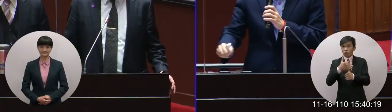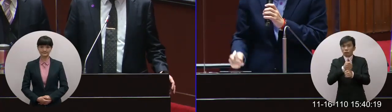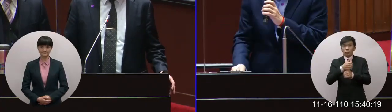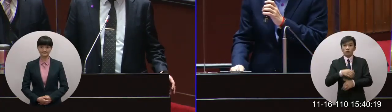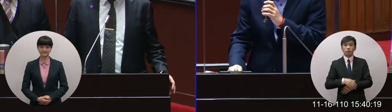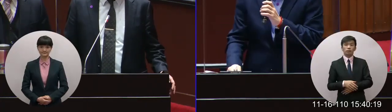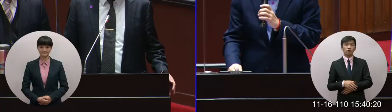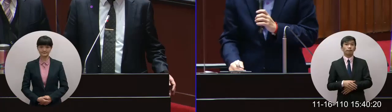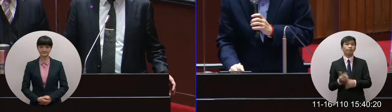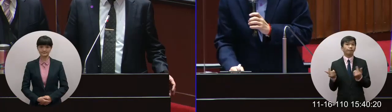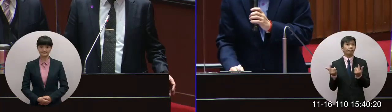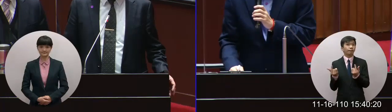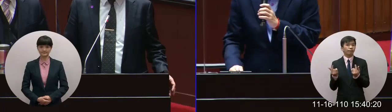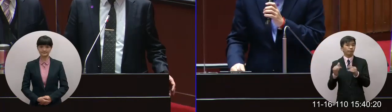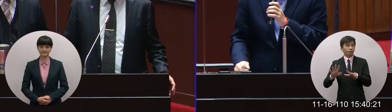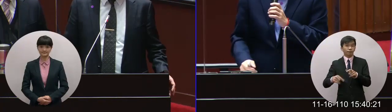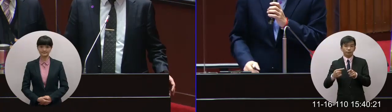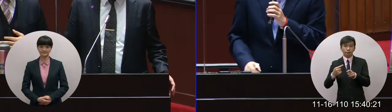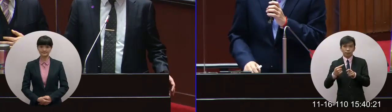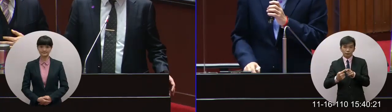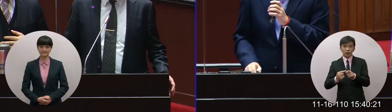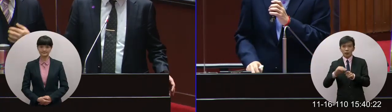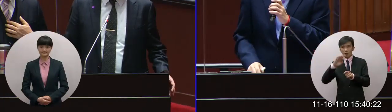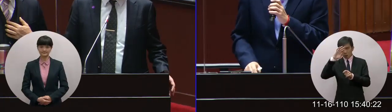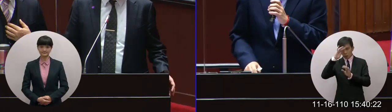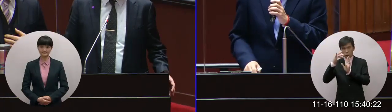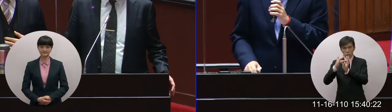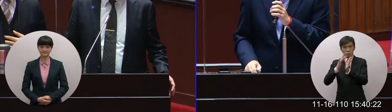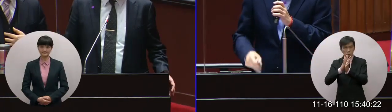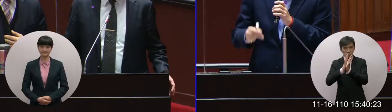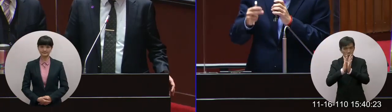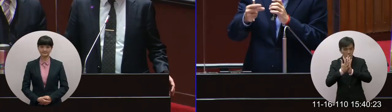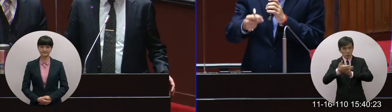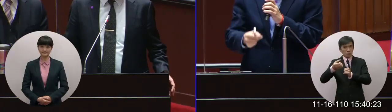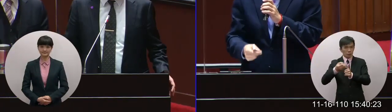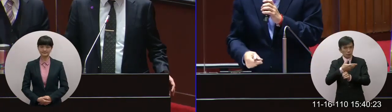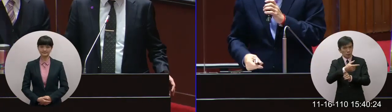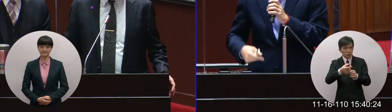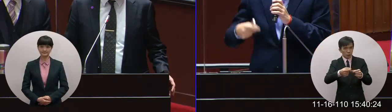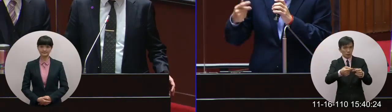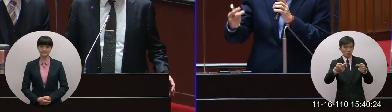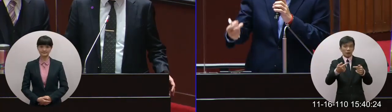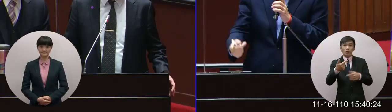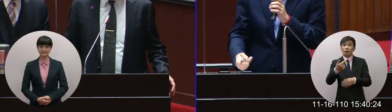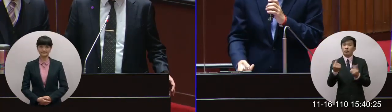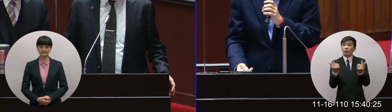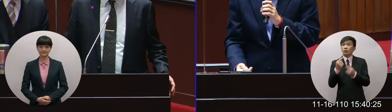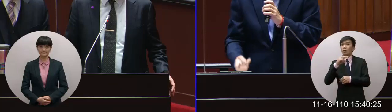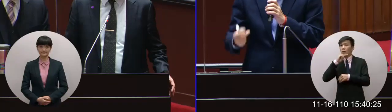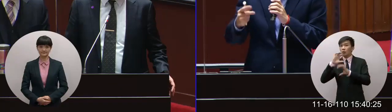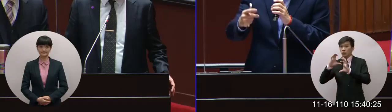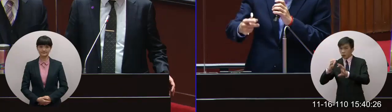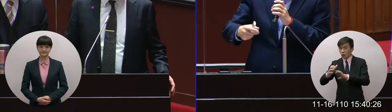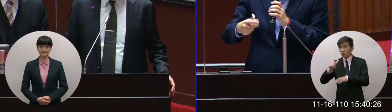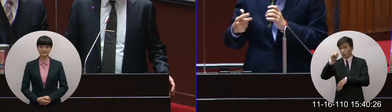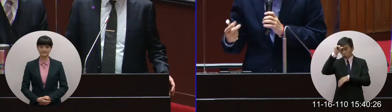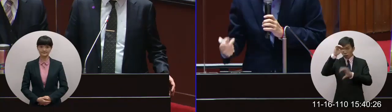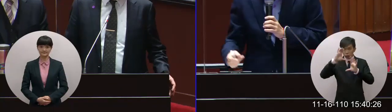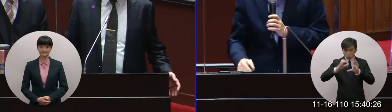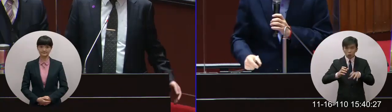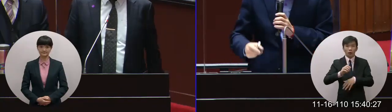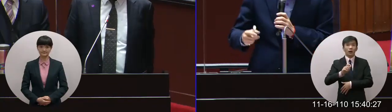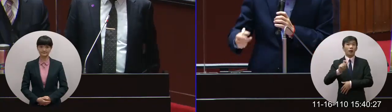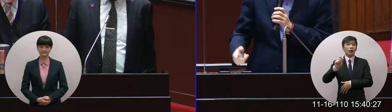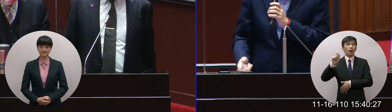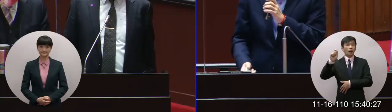在這個今年變種病毒肆虐從英國變種病毒到印度變種病毒Alpha變